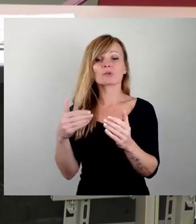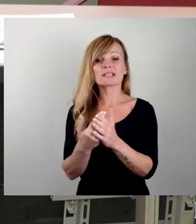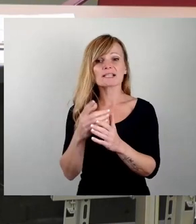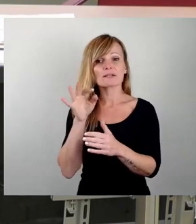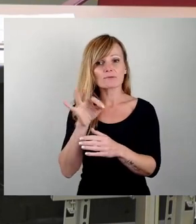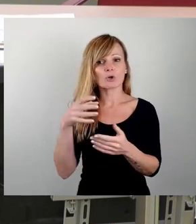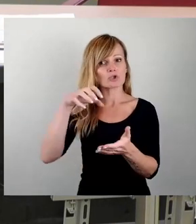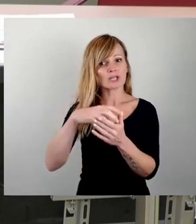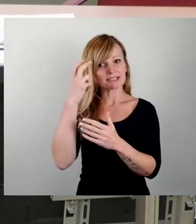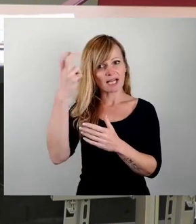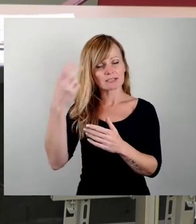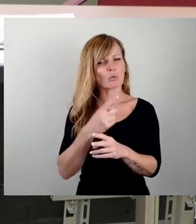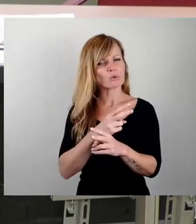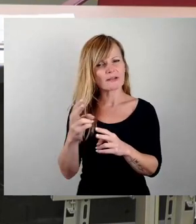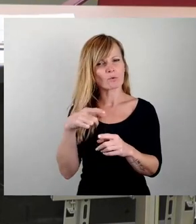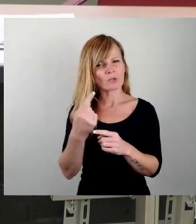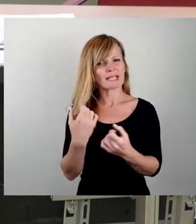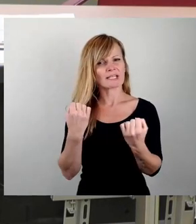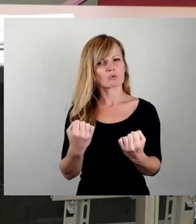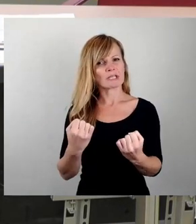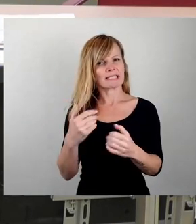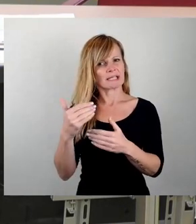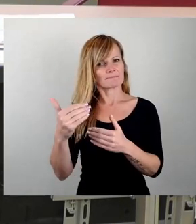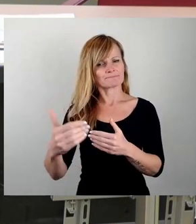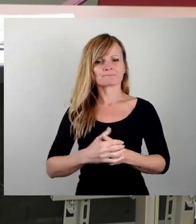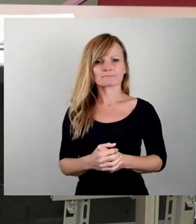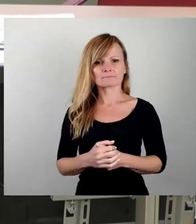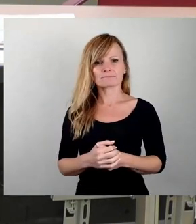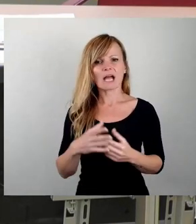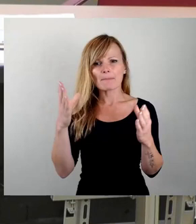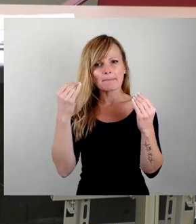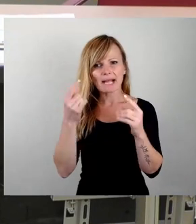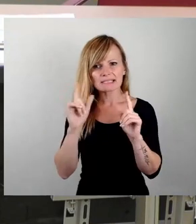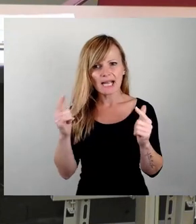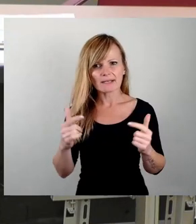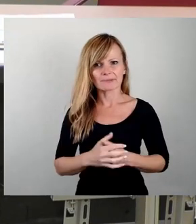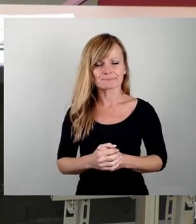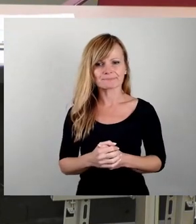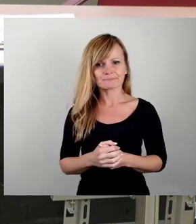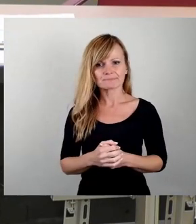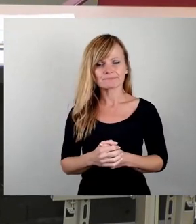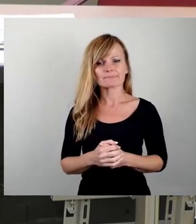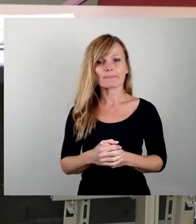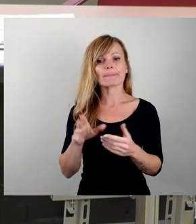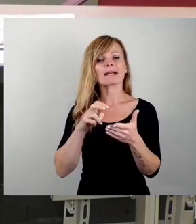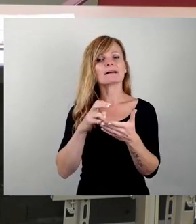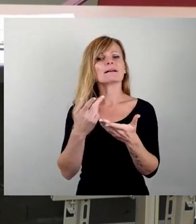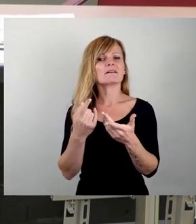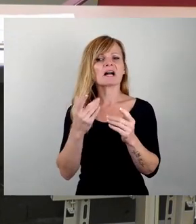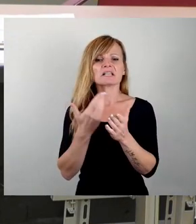Stadtrat ungewöhnlich solide. Merkt ja aber keiner. Geht nämlich um unwichtige